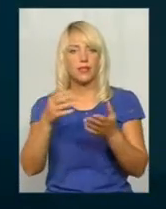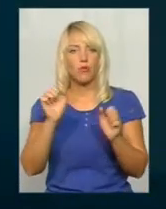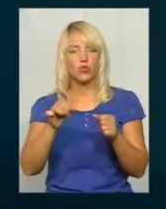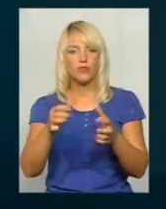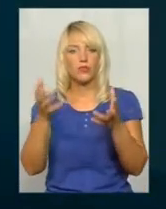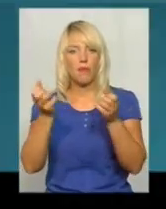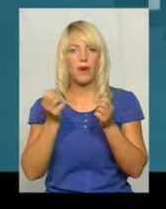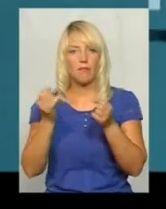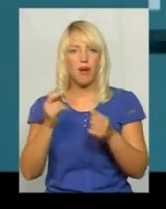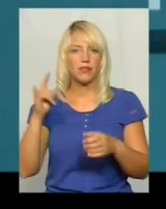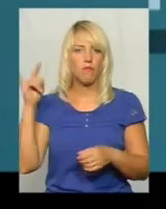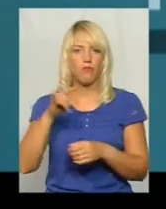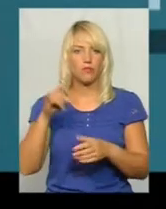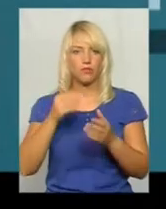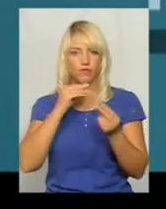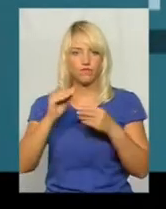займе 2-3 роки.